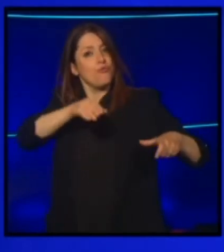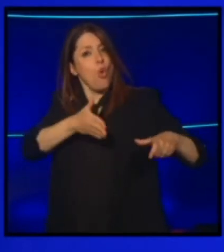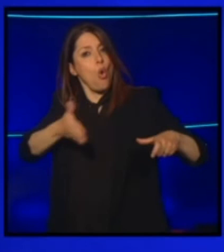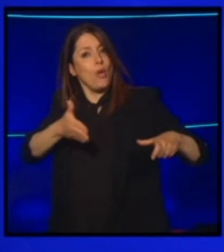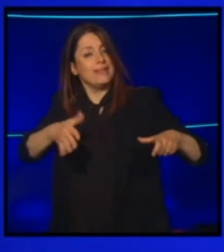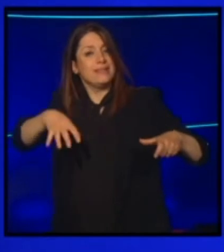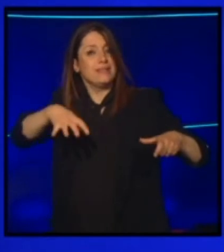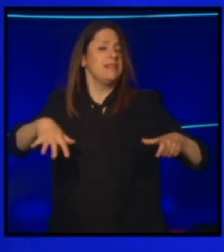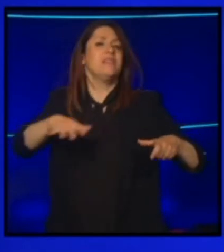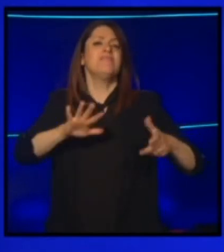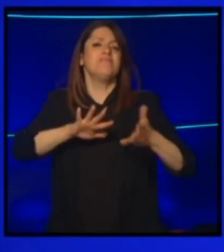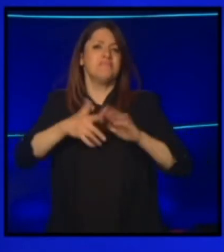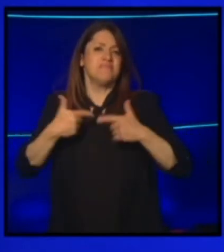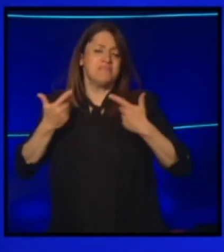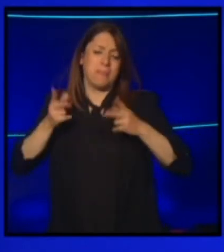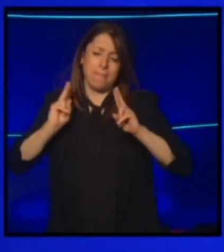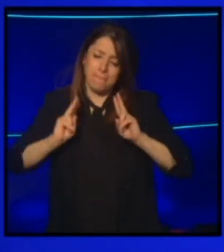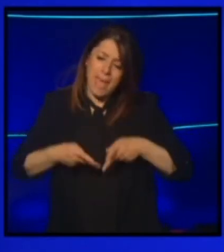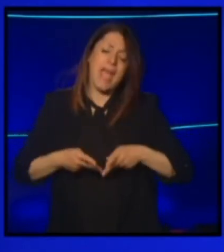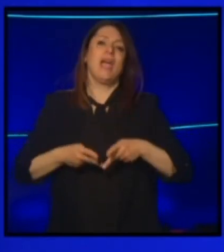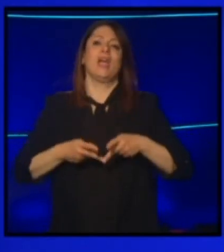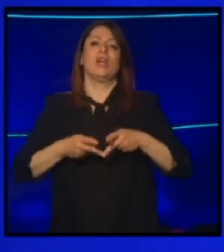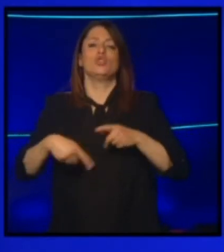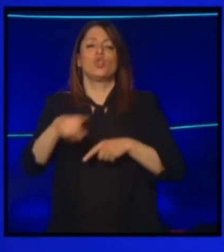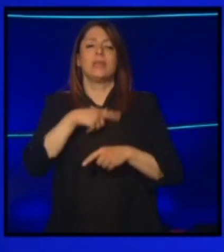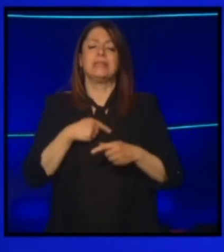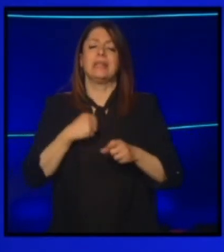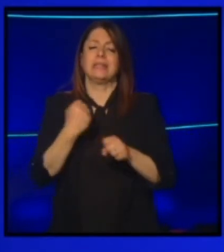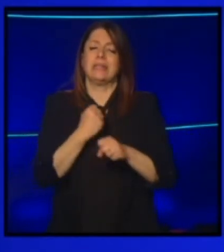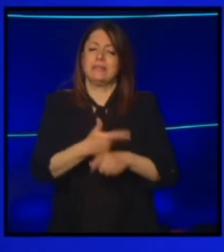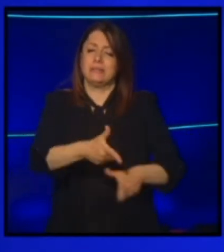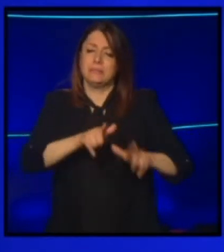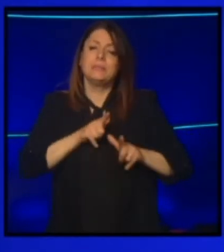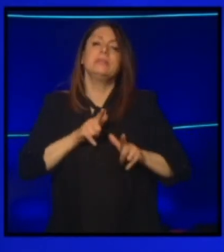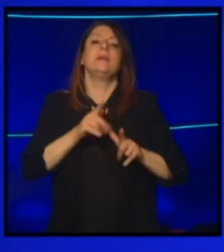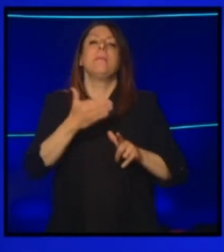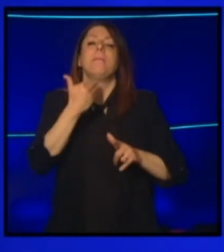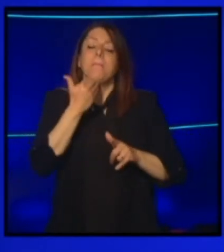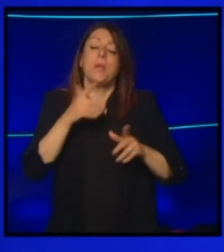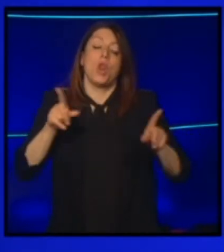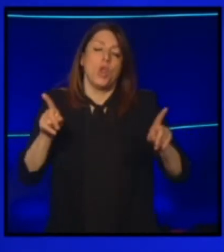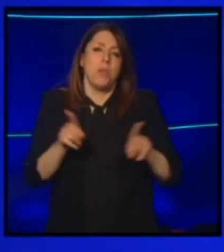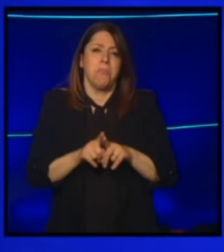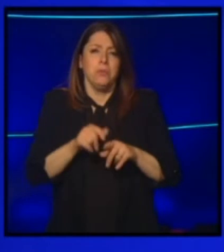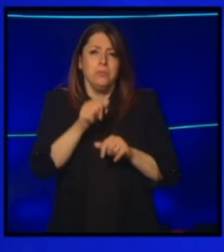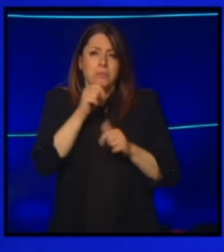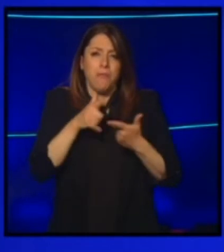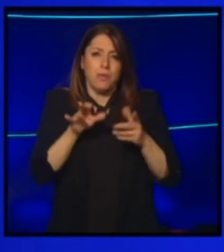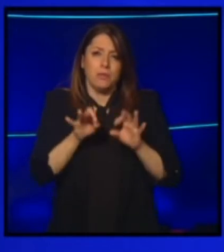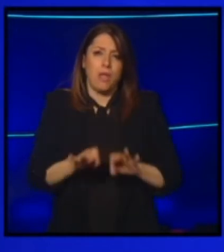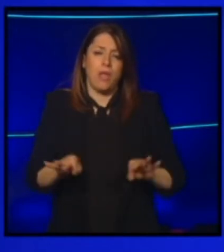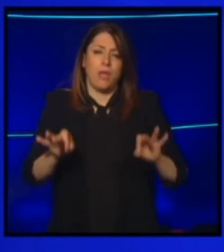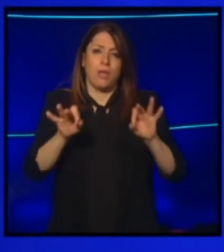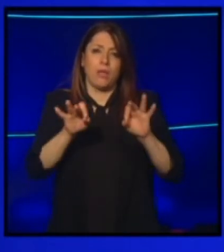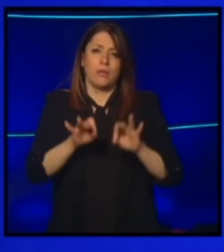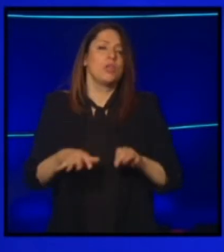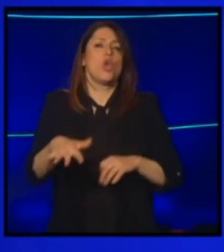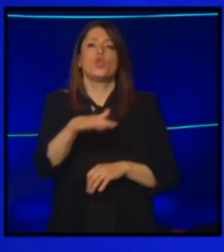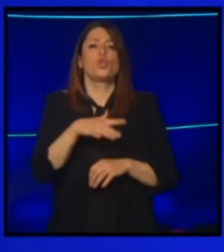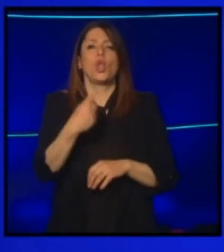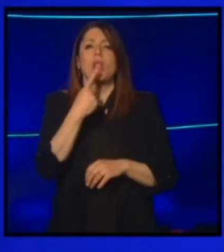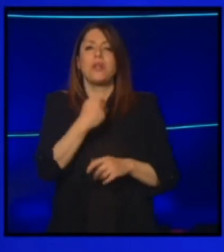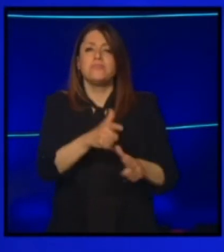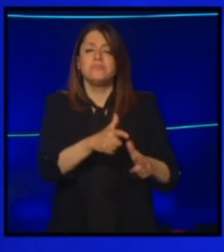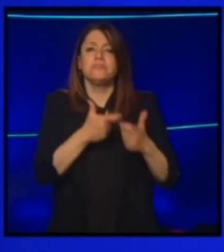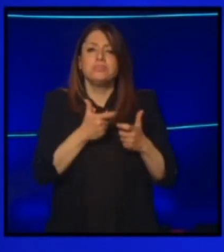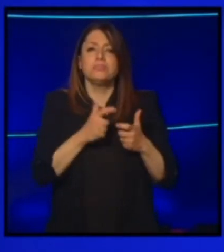peggiorando ancora di più il nostro settore. Ma questo non è servito a niente. A distanza di tempo, la zona rossa ci porta a